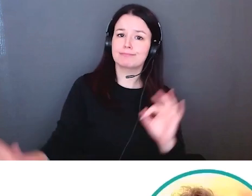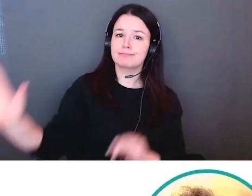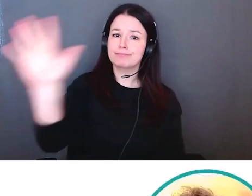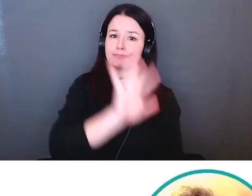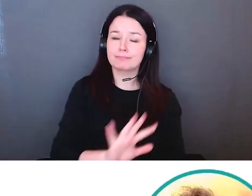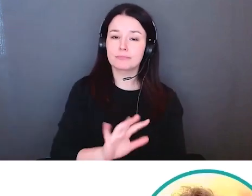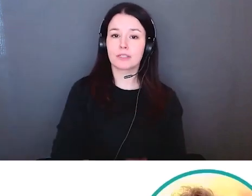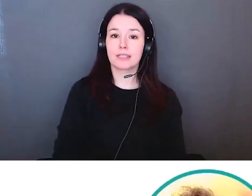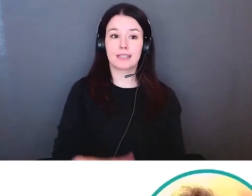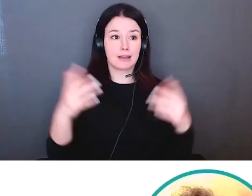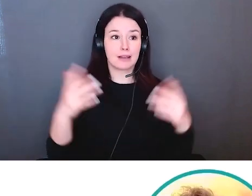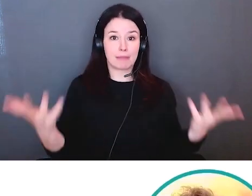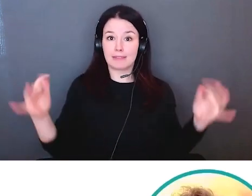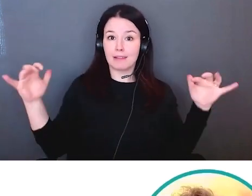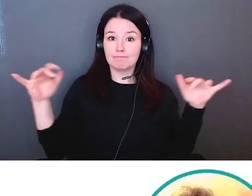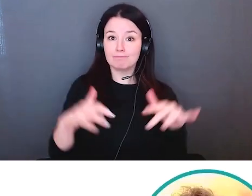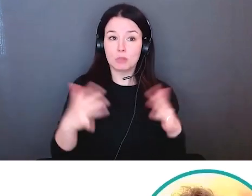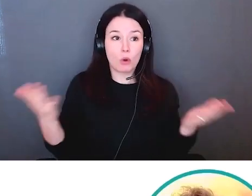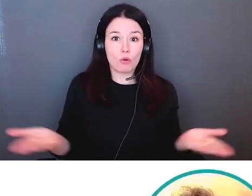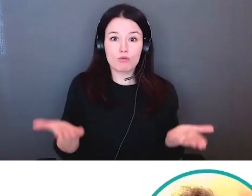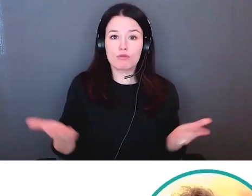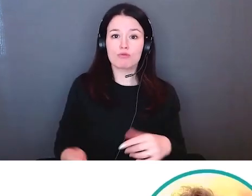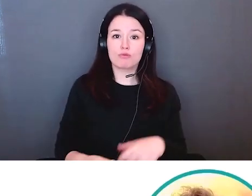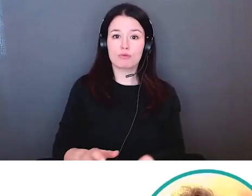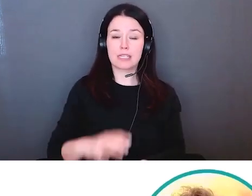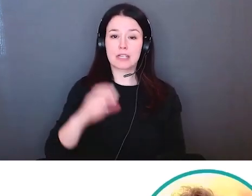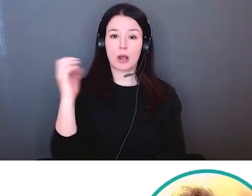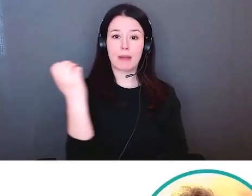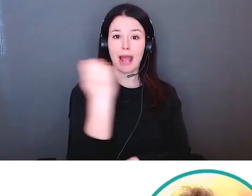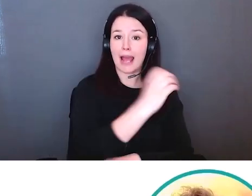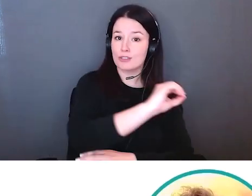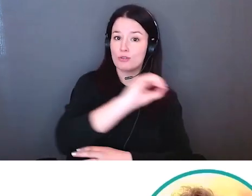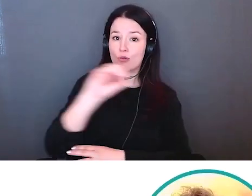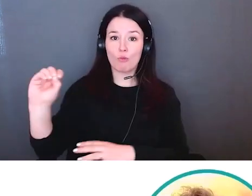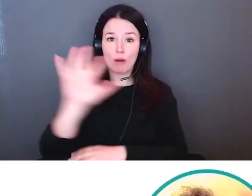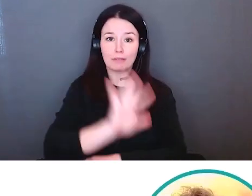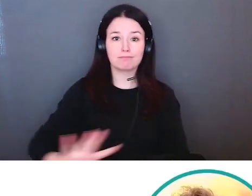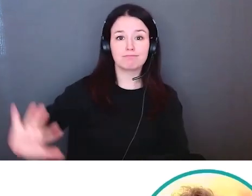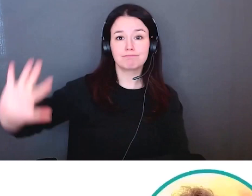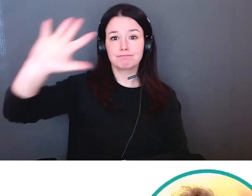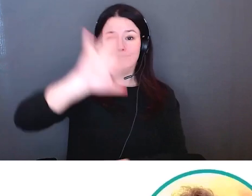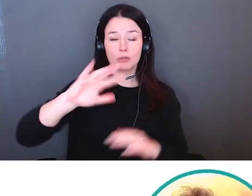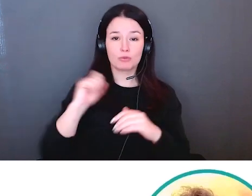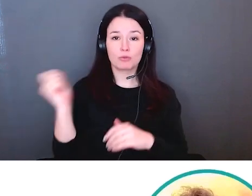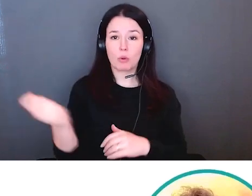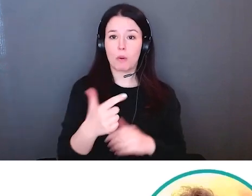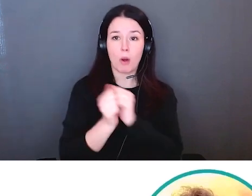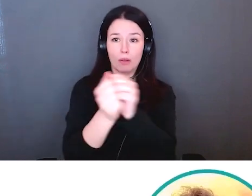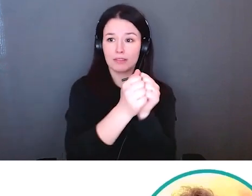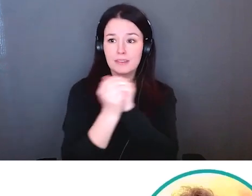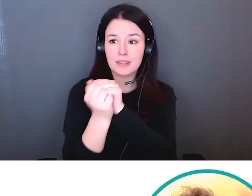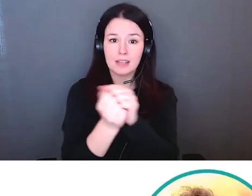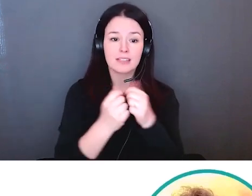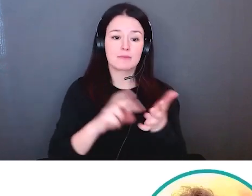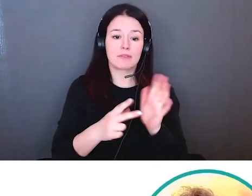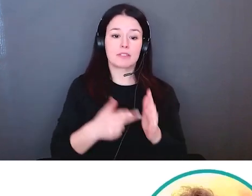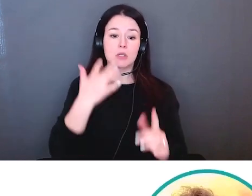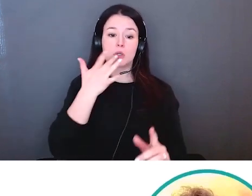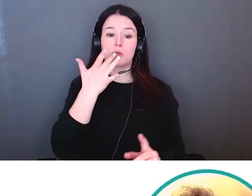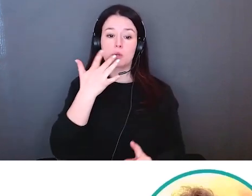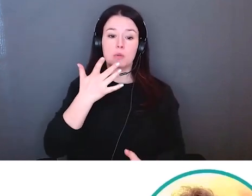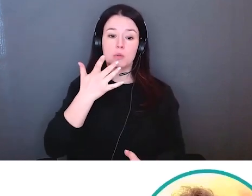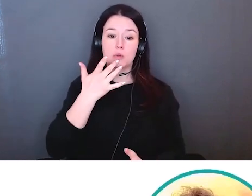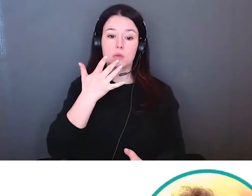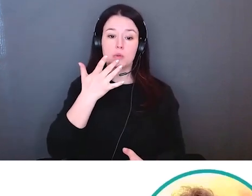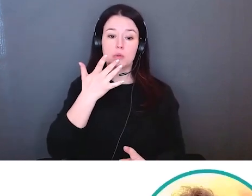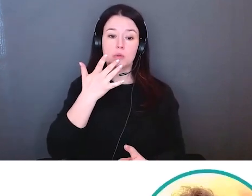Alors, avant de rentrer dans le vif du sujet, j'aimerais exprimer ma gratitude à vous tous d'avoir pris le temps de vous joindre